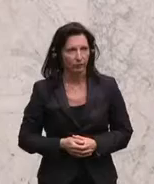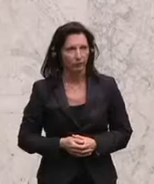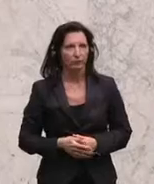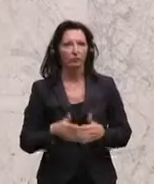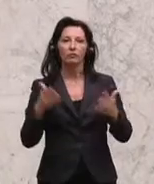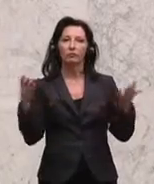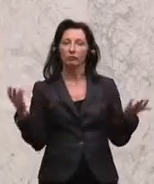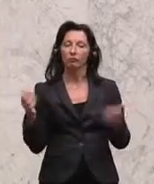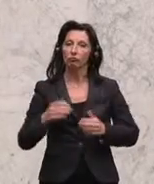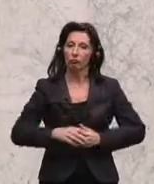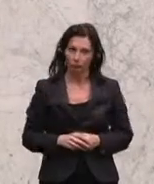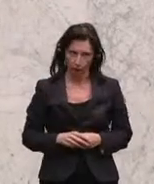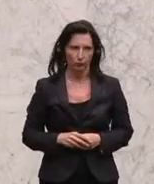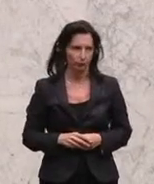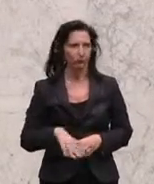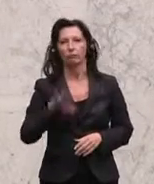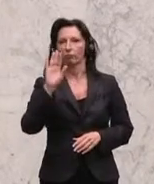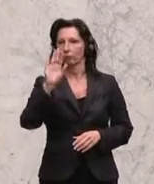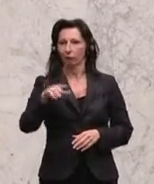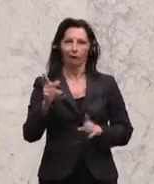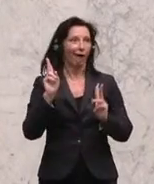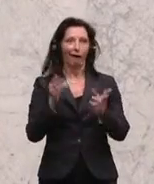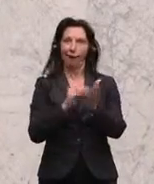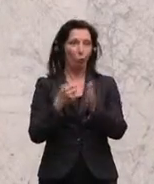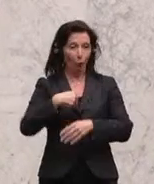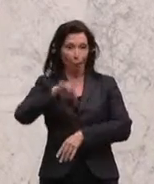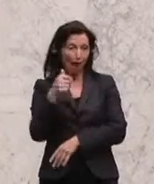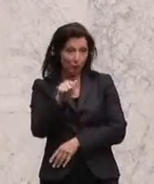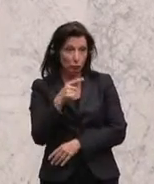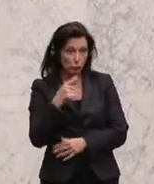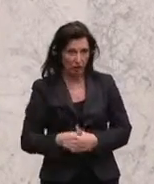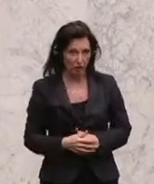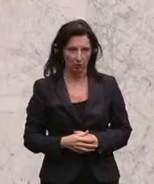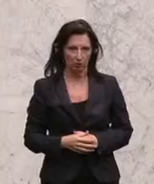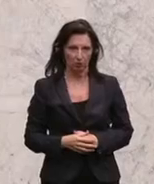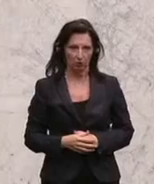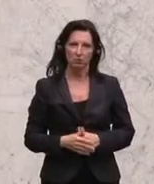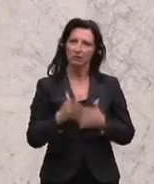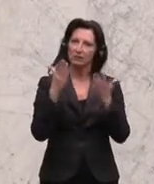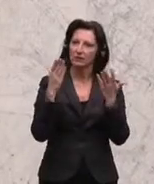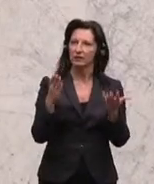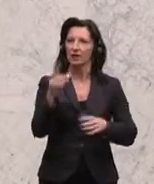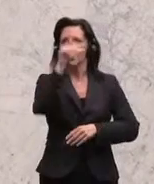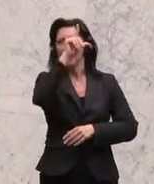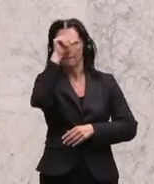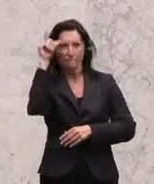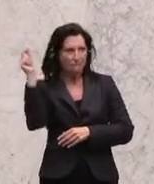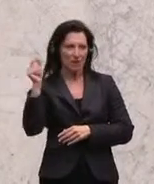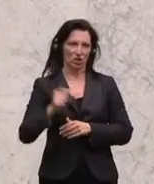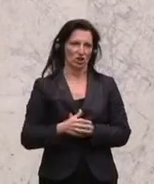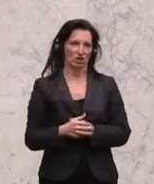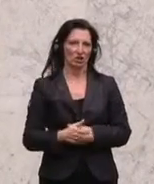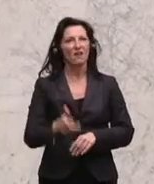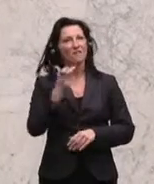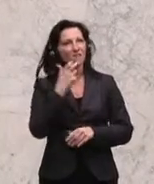Und mir fällt ja, man kann ja noch hinzufügen, dass allein diese Debatte, die Menschen wollen sich in diesem Land sicher